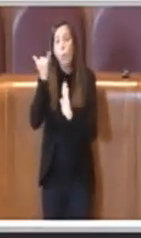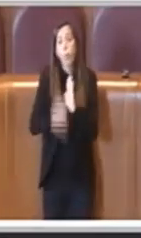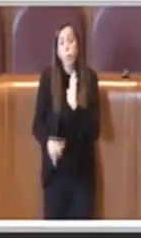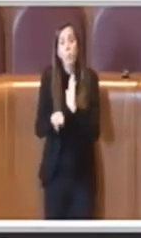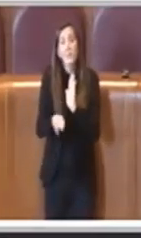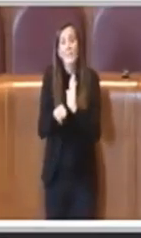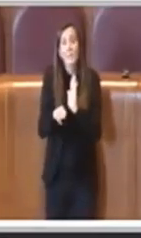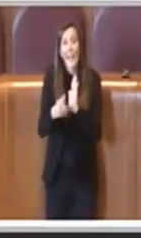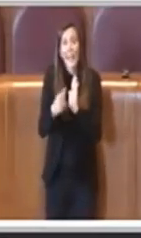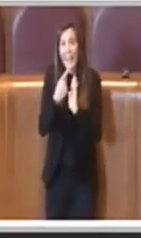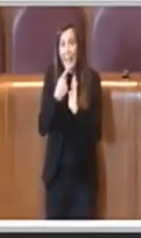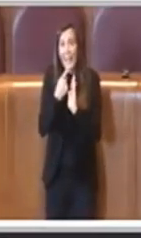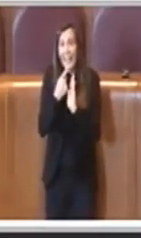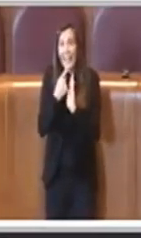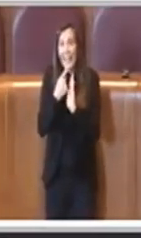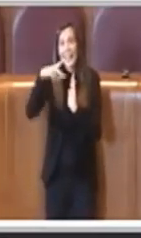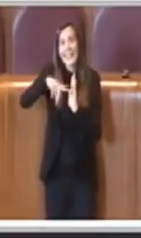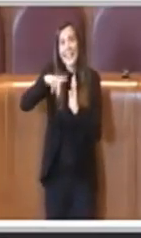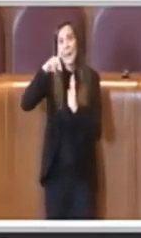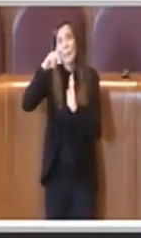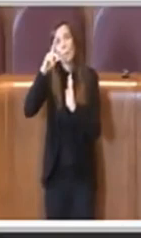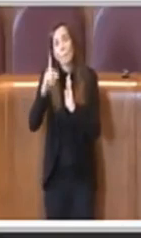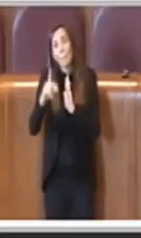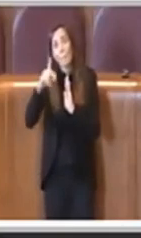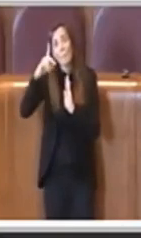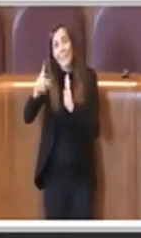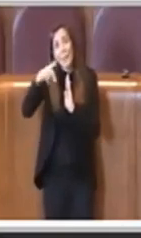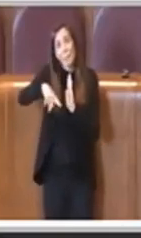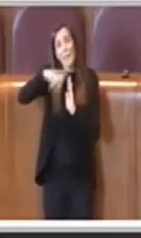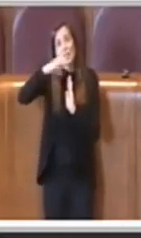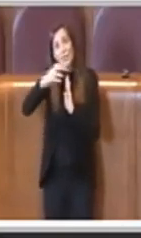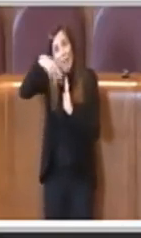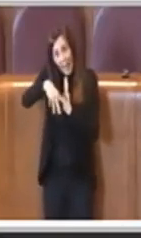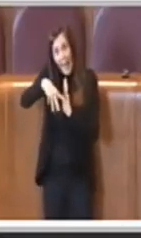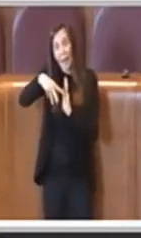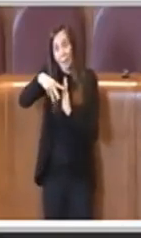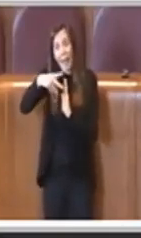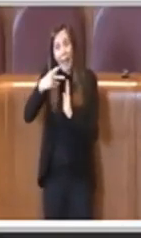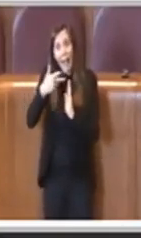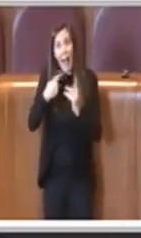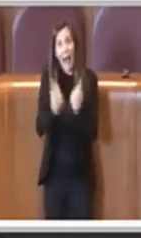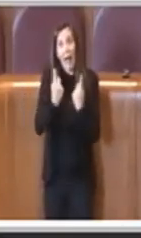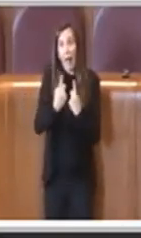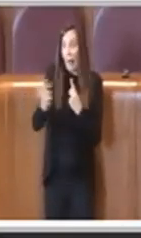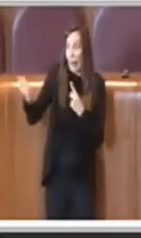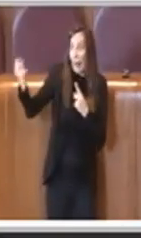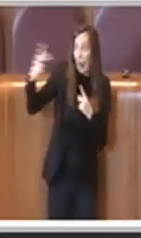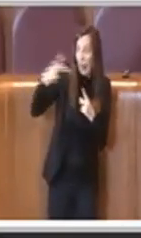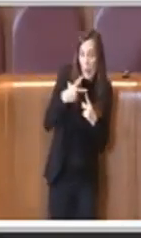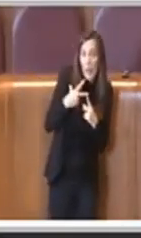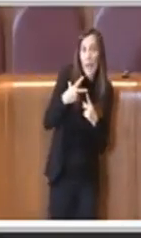da parte del Governo, gli ultimi di PCM, affinché in qualche maniera potesse essere il